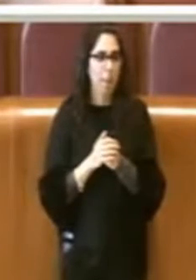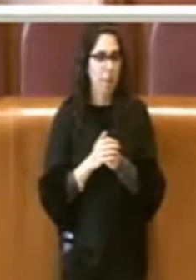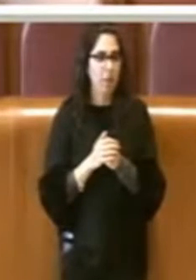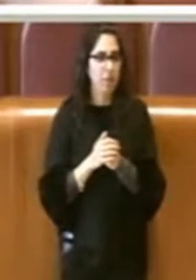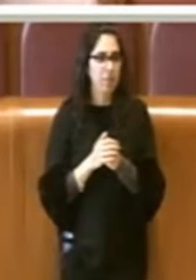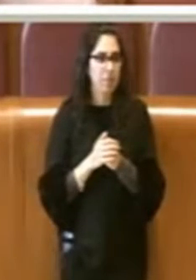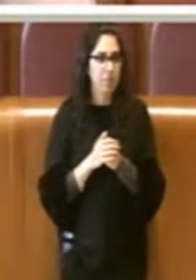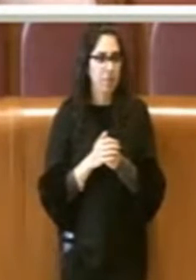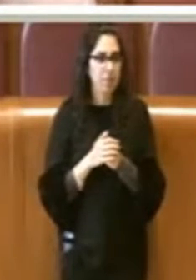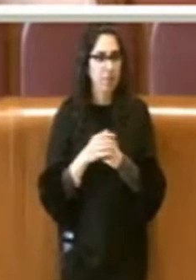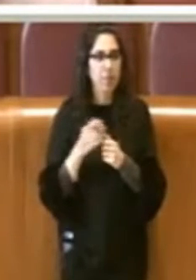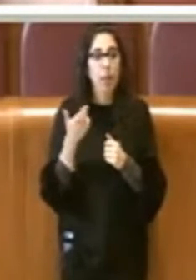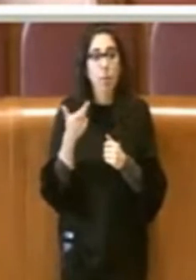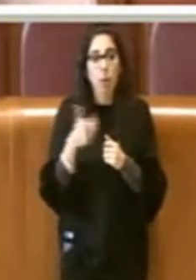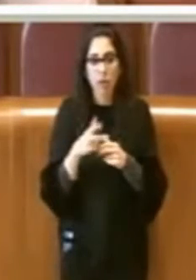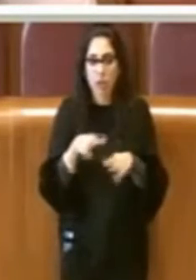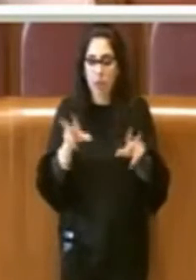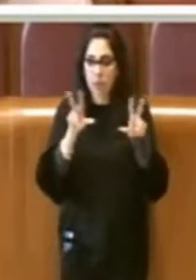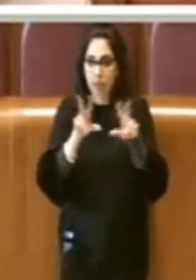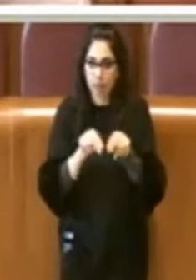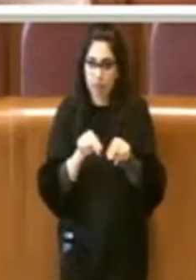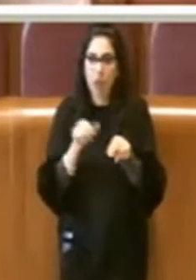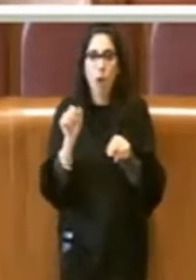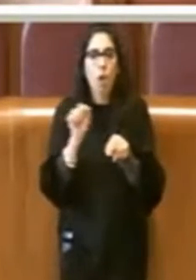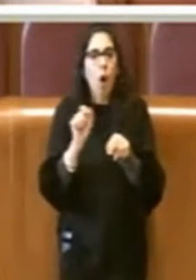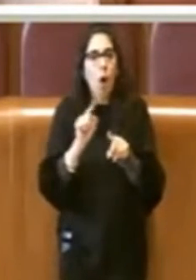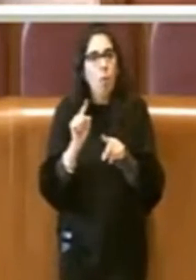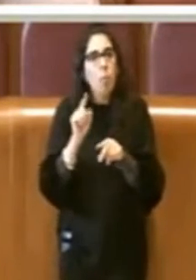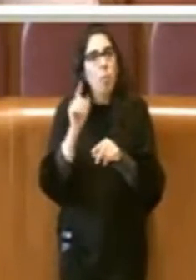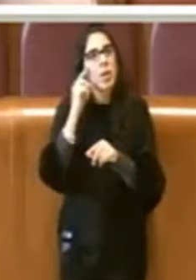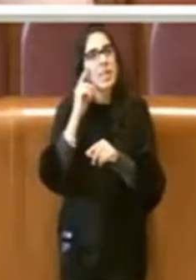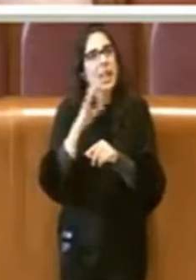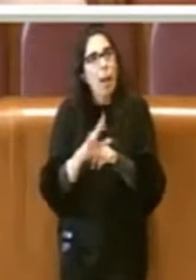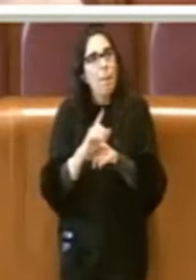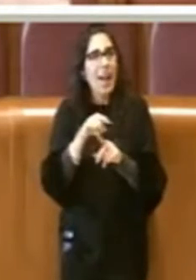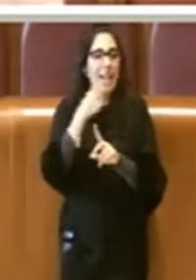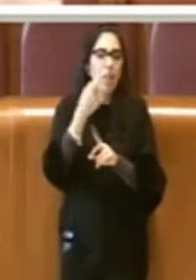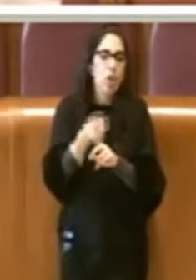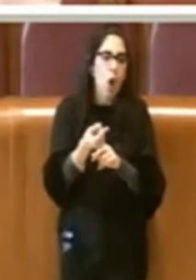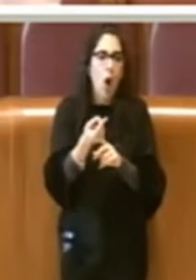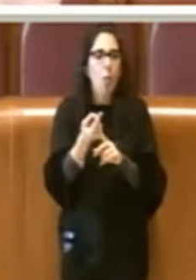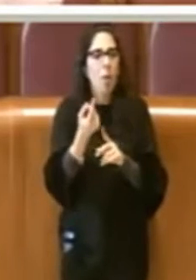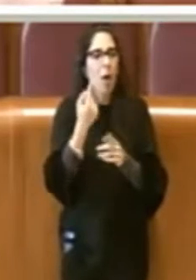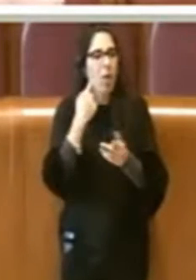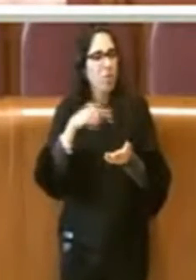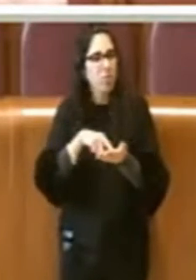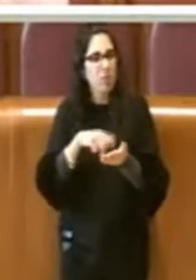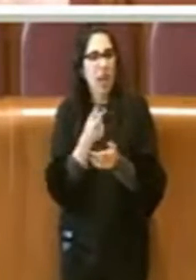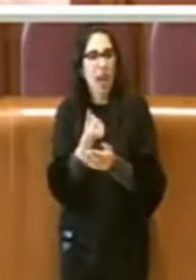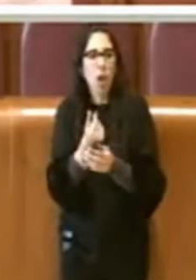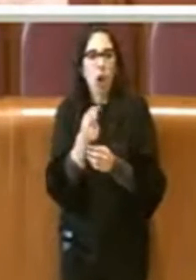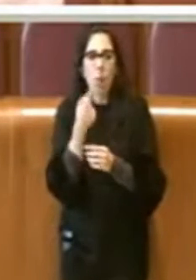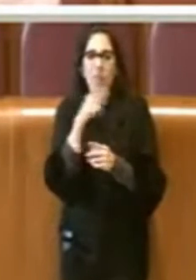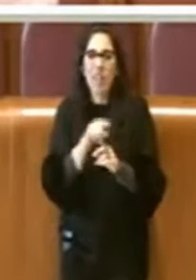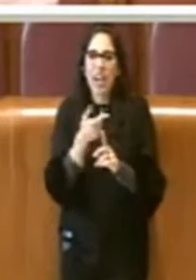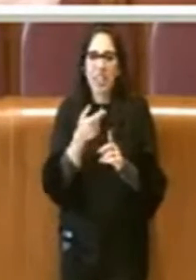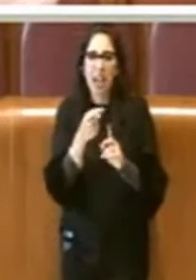in quanto, ripeto, non sono quantificabili le ripercussioni economico-finanziarie. Detto questo,